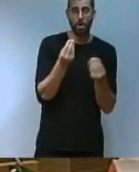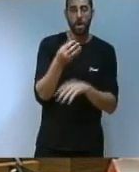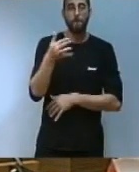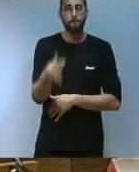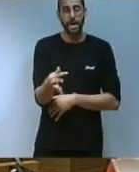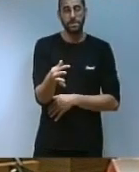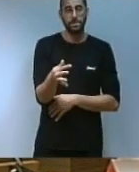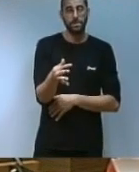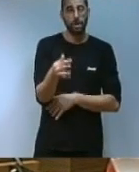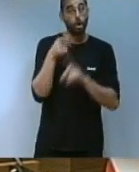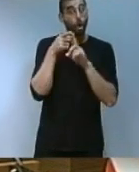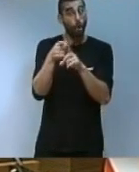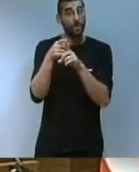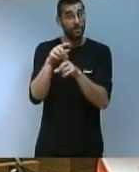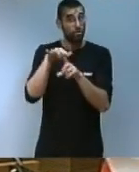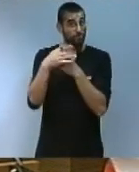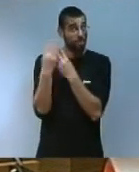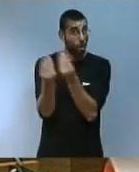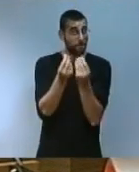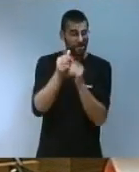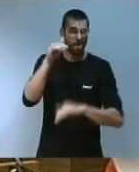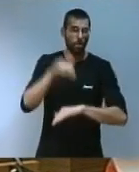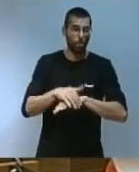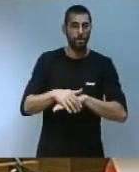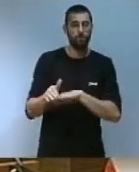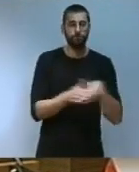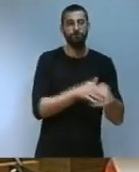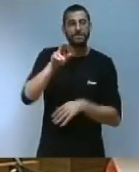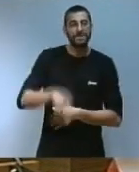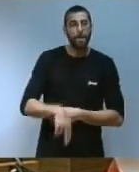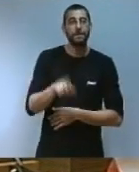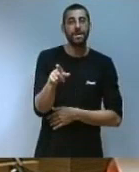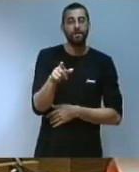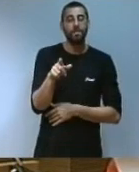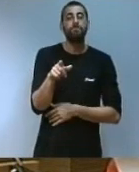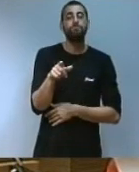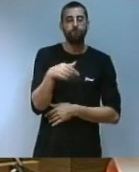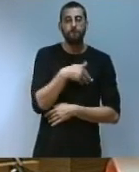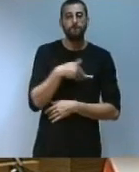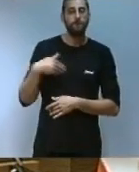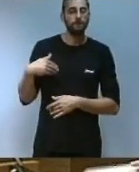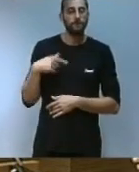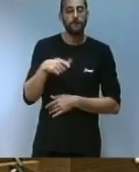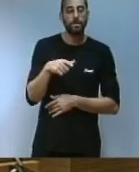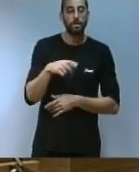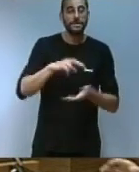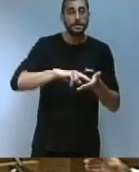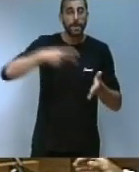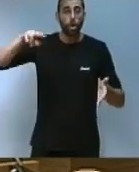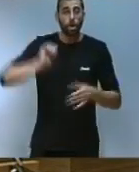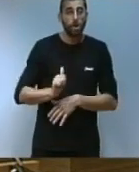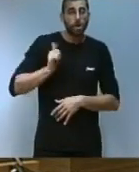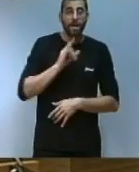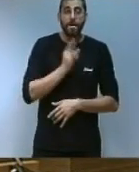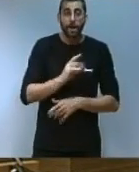dels objectius mediambientals. També incidirem encara més en el foment de totes les tecnologies d'aprofitament de les